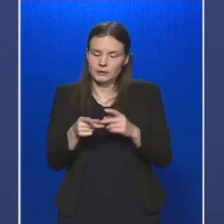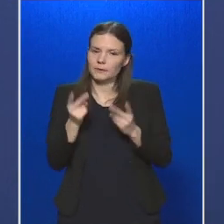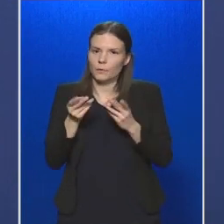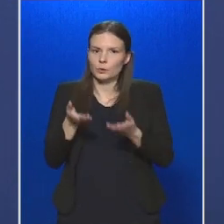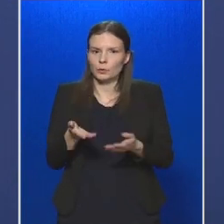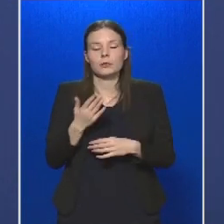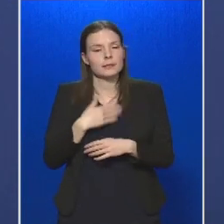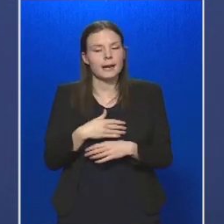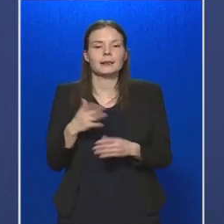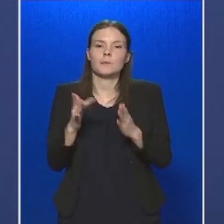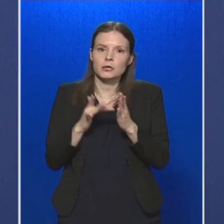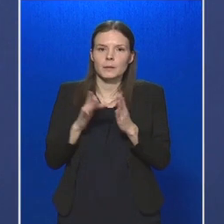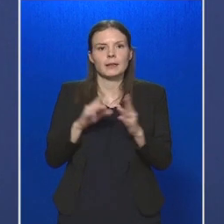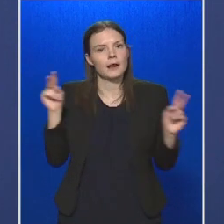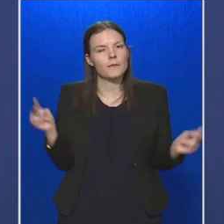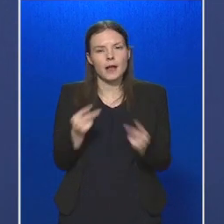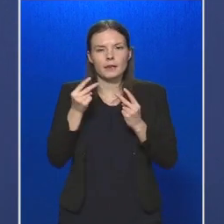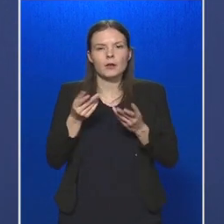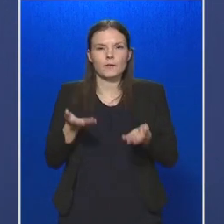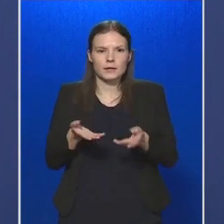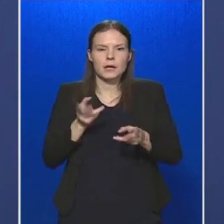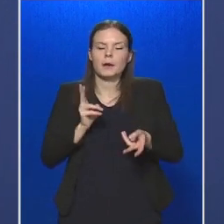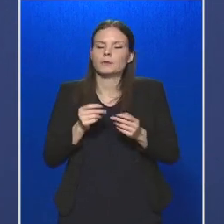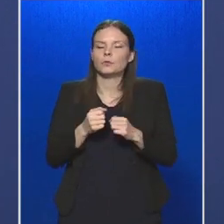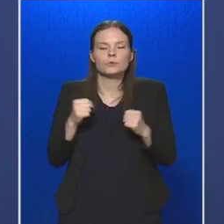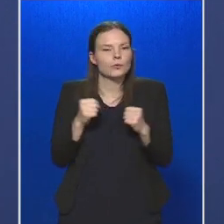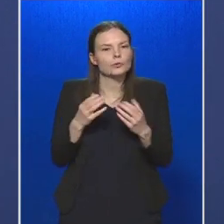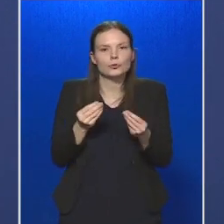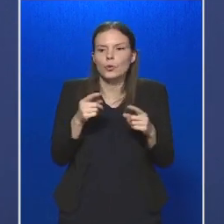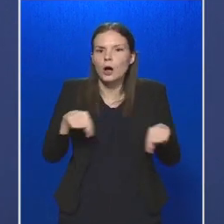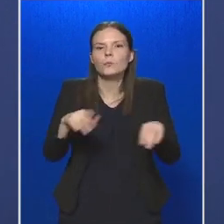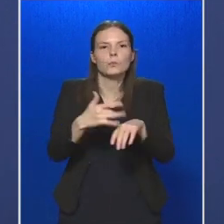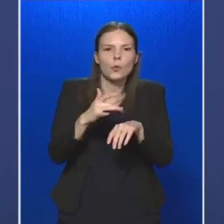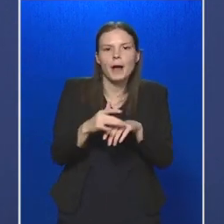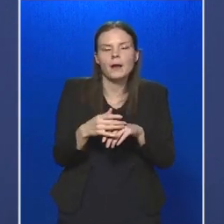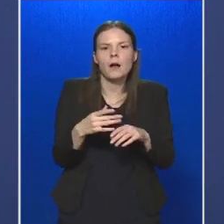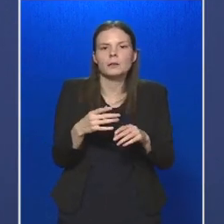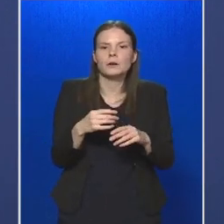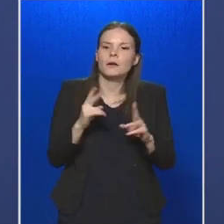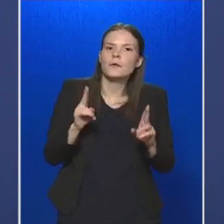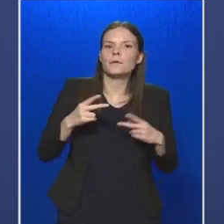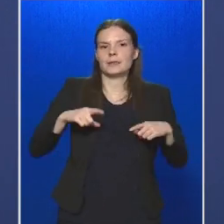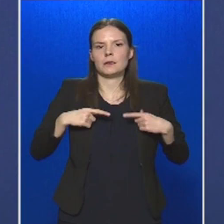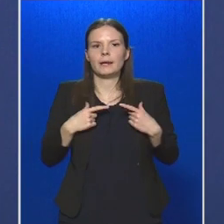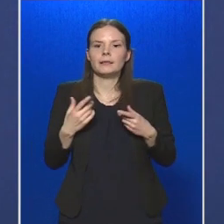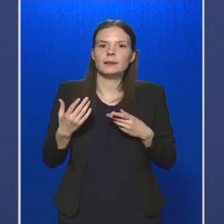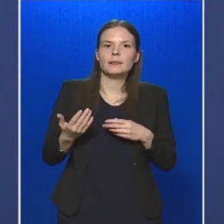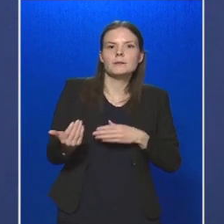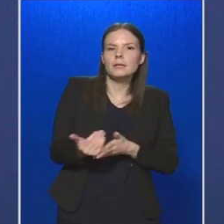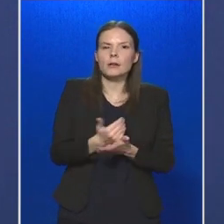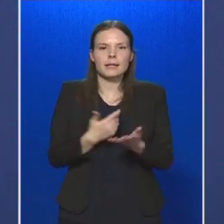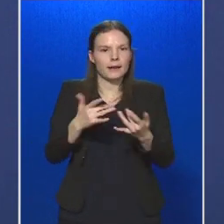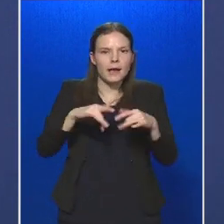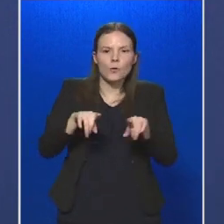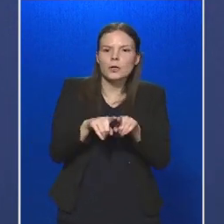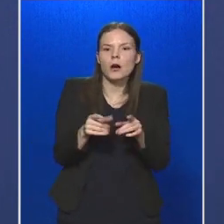Itt szeretném ismételten fehívni a figyelmüket arra, hogy nagyon sokan próbálnak meg visszaélni ezzel a helyzettel, és olyan termékeket,